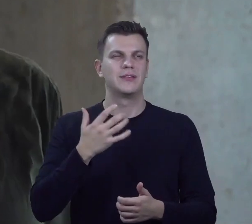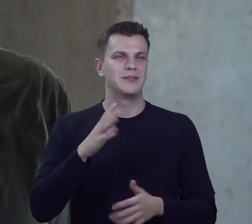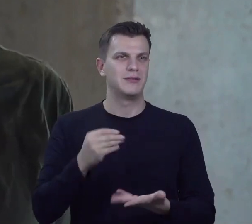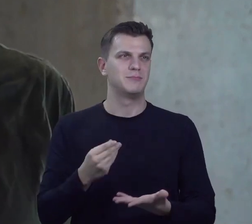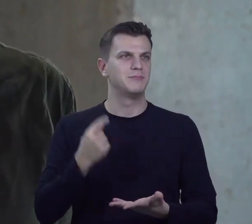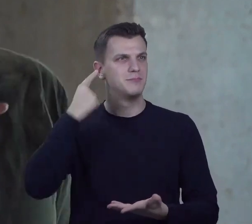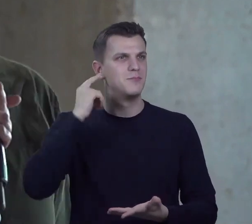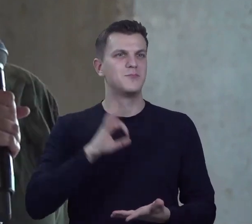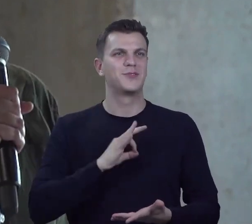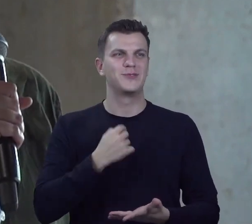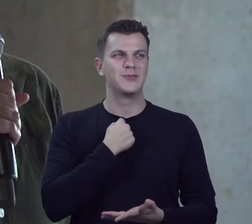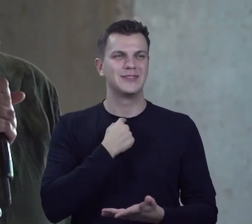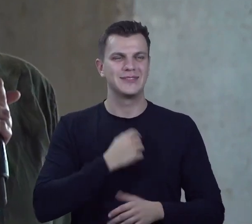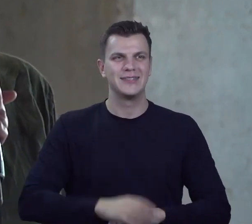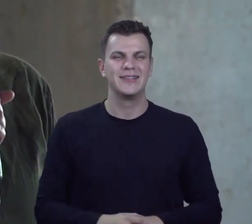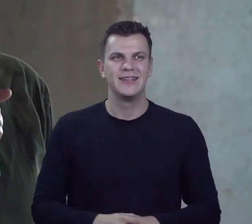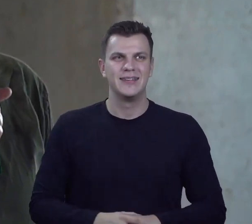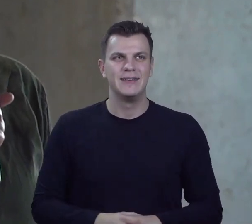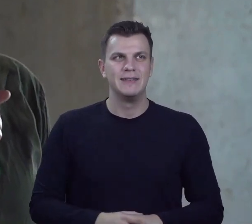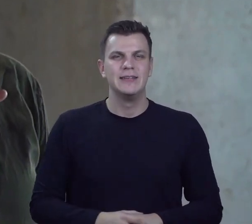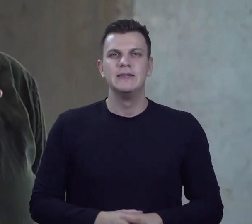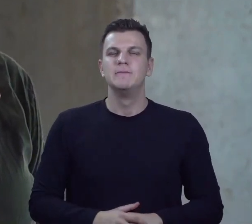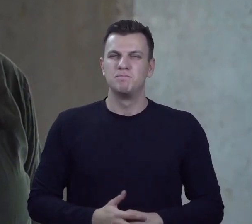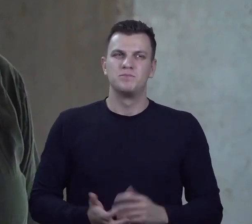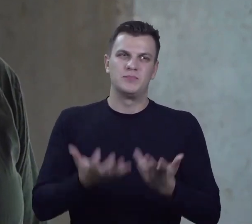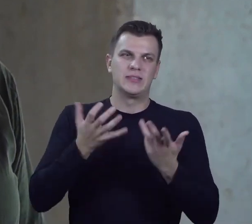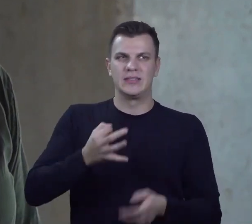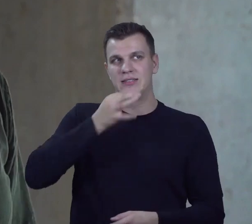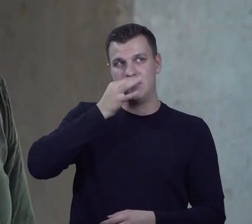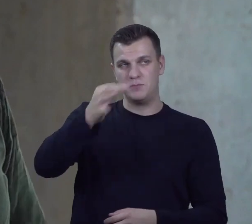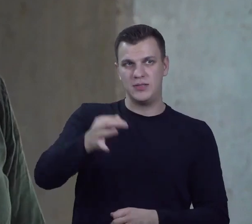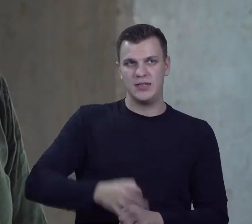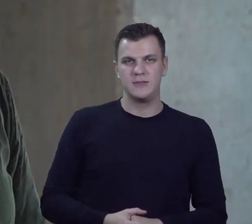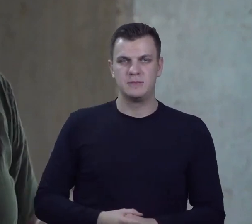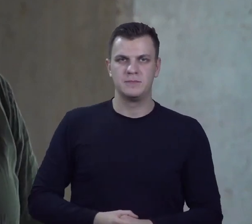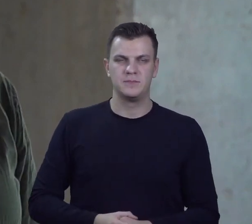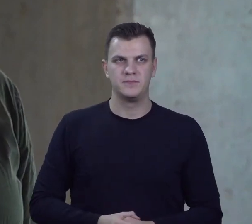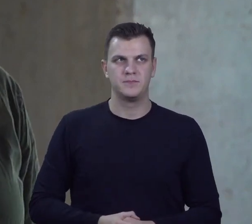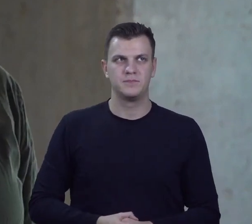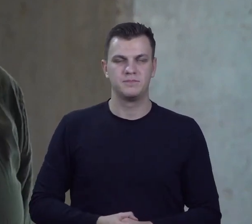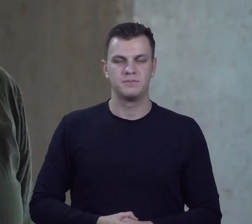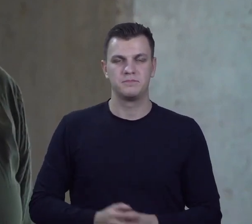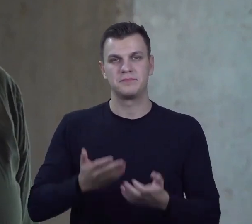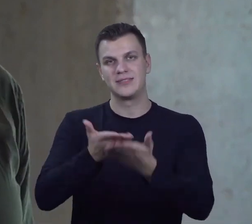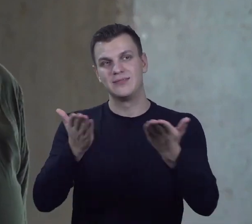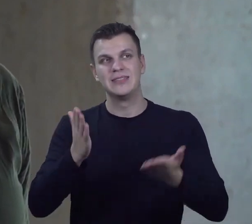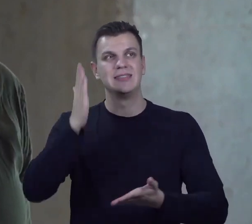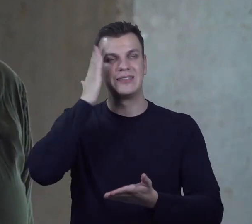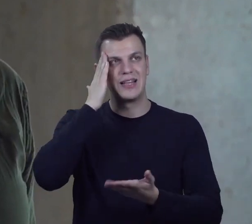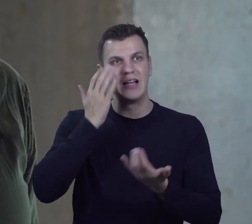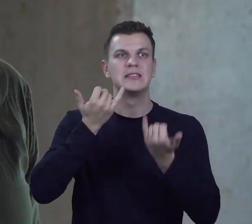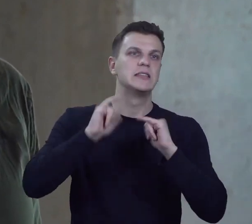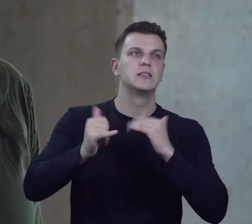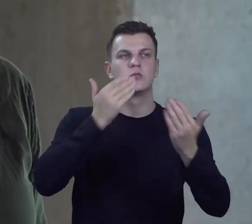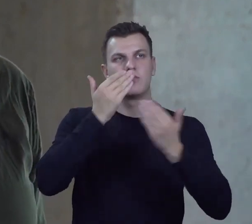głos. Dobrze. Chciałam Państwa spytać, czy znają Państwo jakieś formy innego włączania